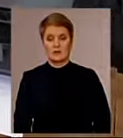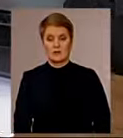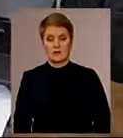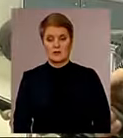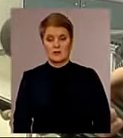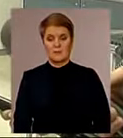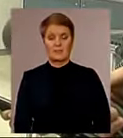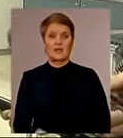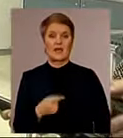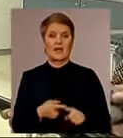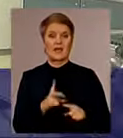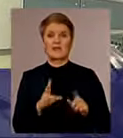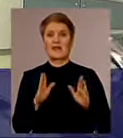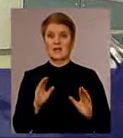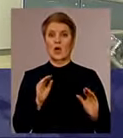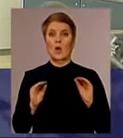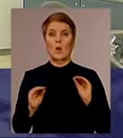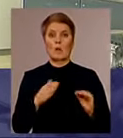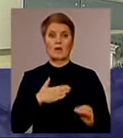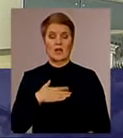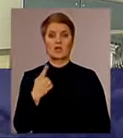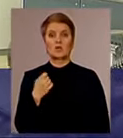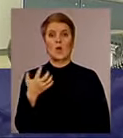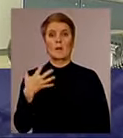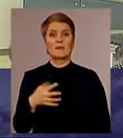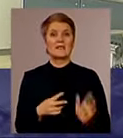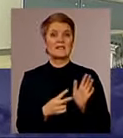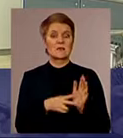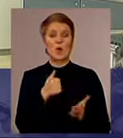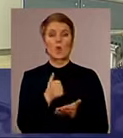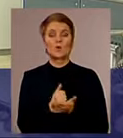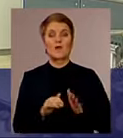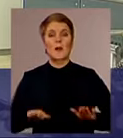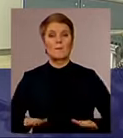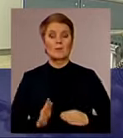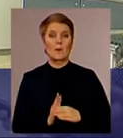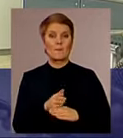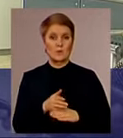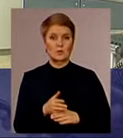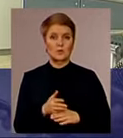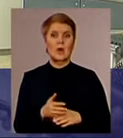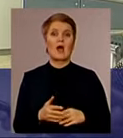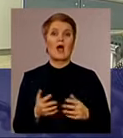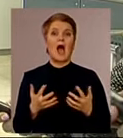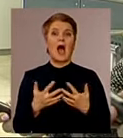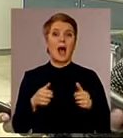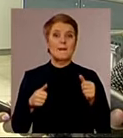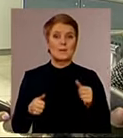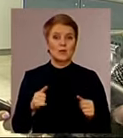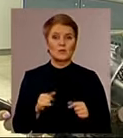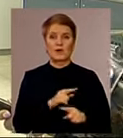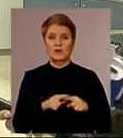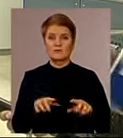Мова йде не тільки про облаштування наших 157 основних пунктів пропуску апаратури, яку ви бачили, для оперативного